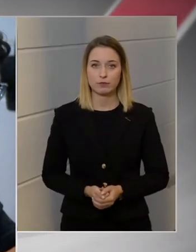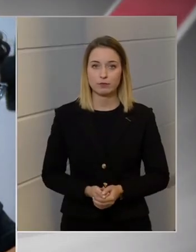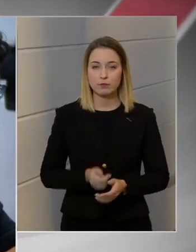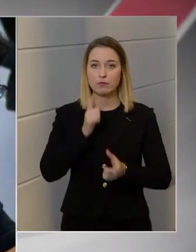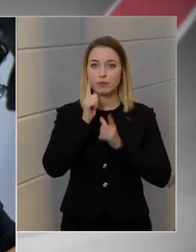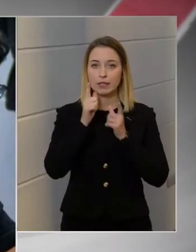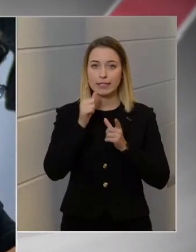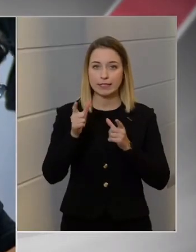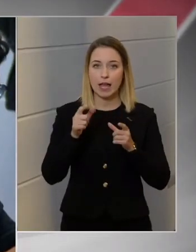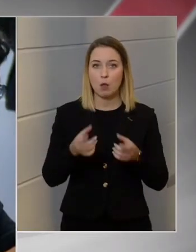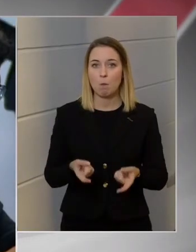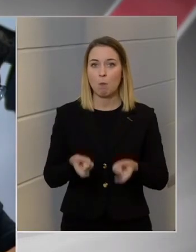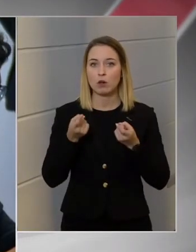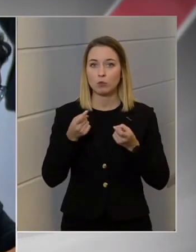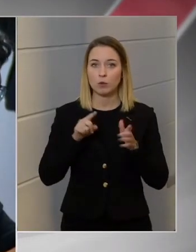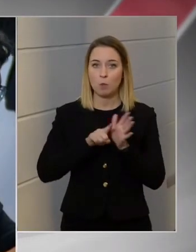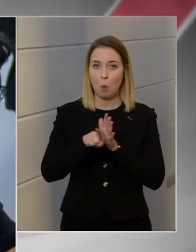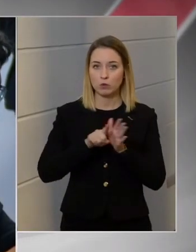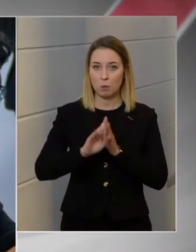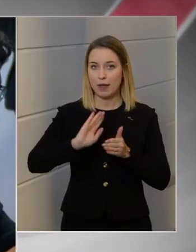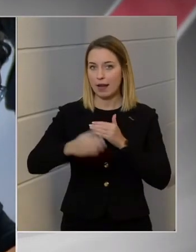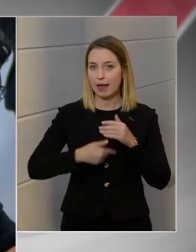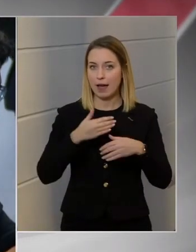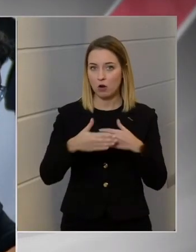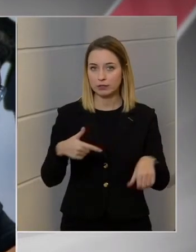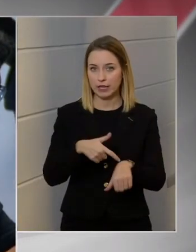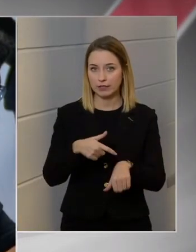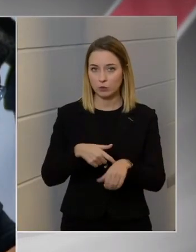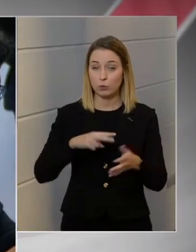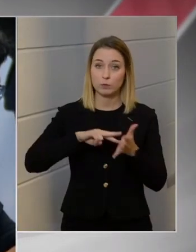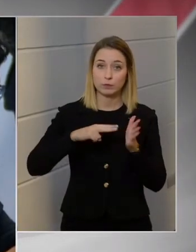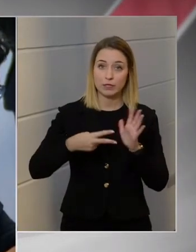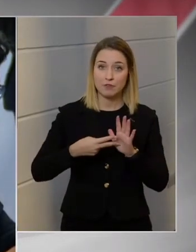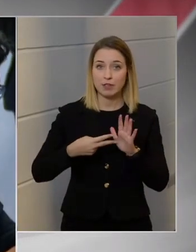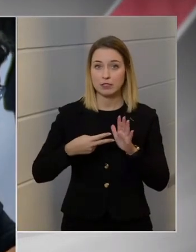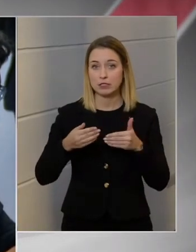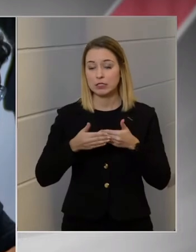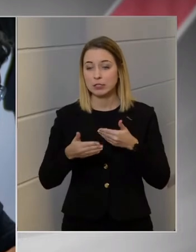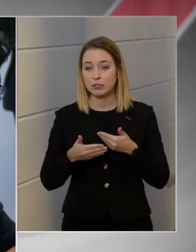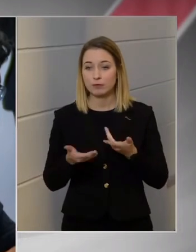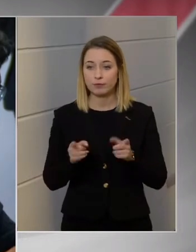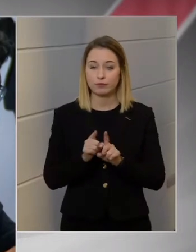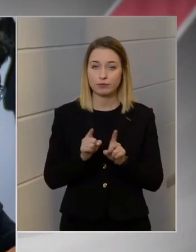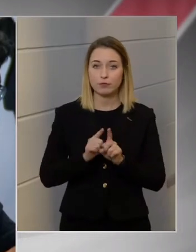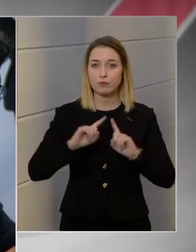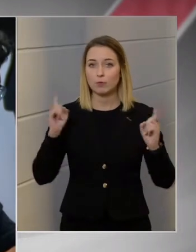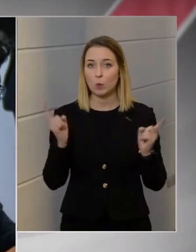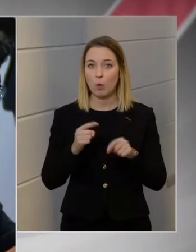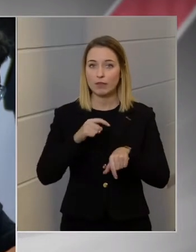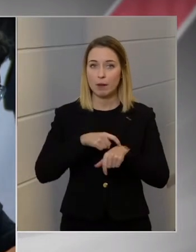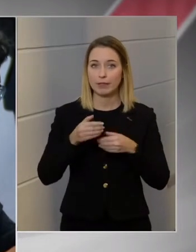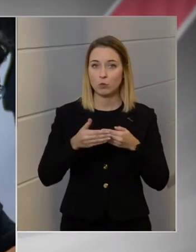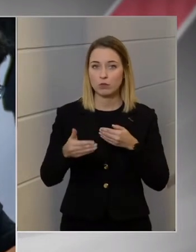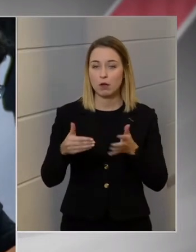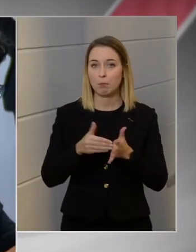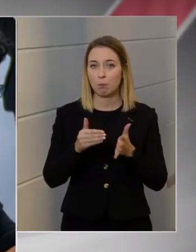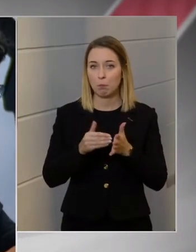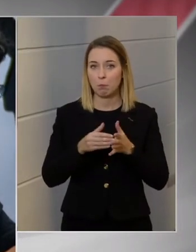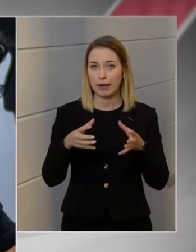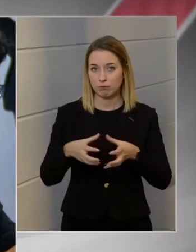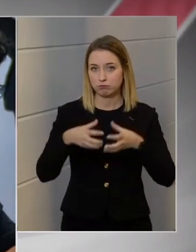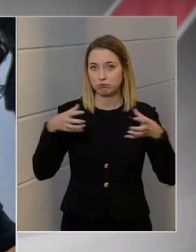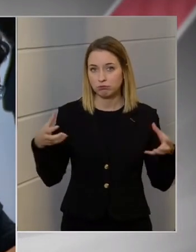Hitelmoratórium október végén lejár a határidő. Tervezik-e, hogy esetleg egy rövidebb időszakkal még megtolják,